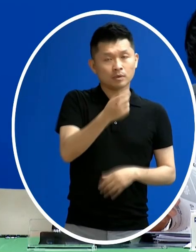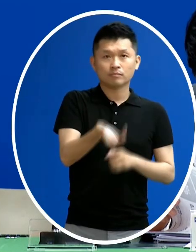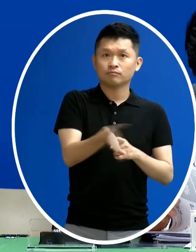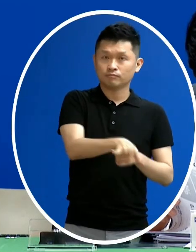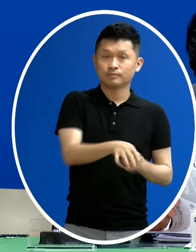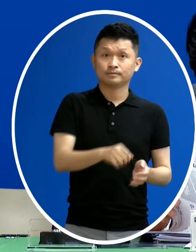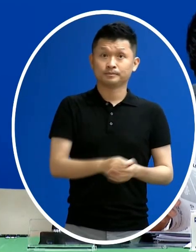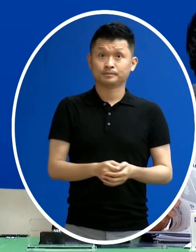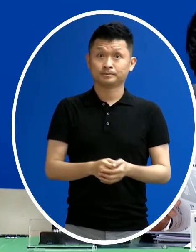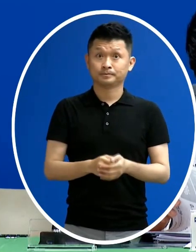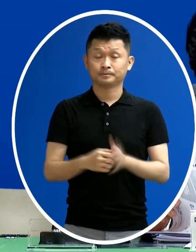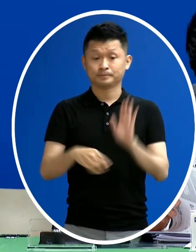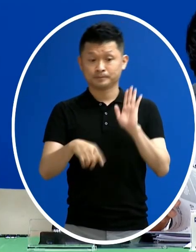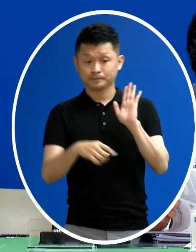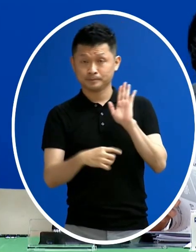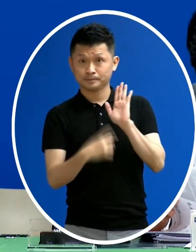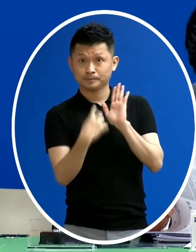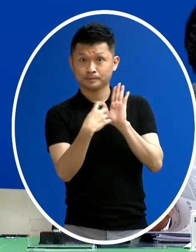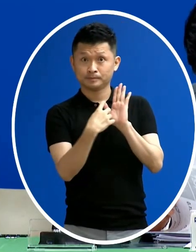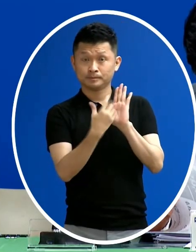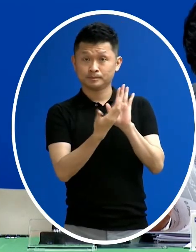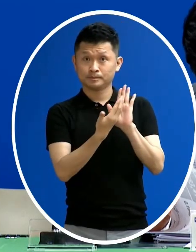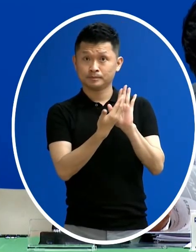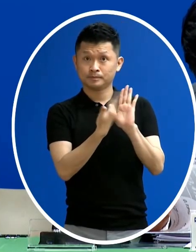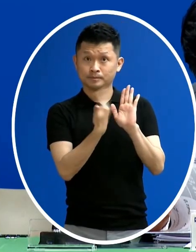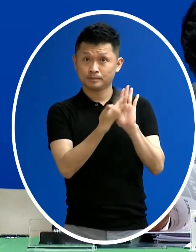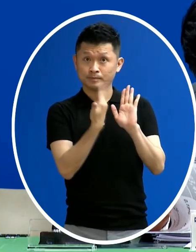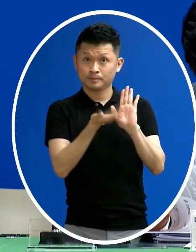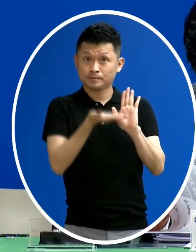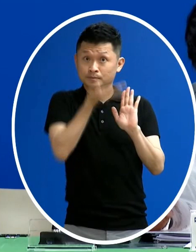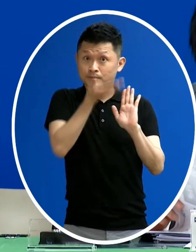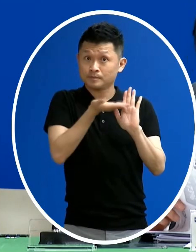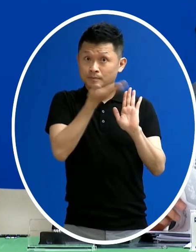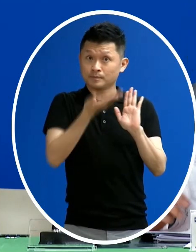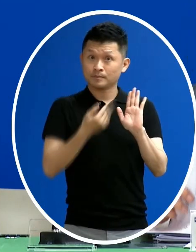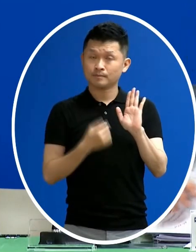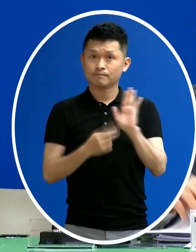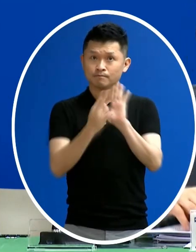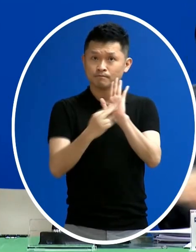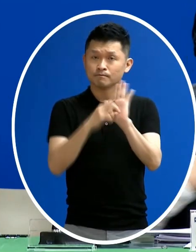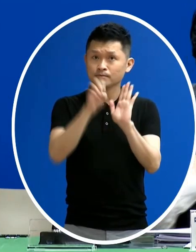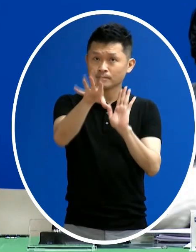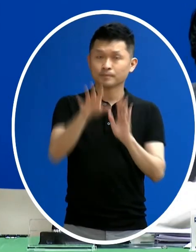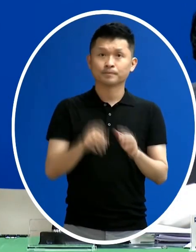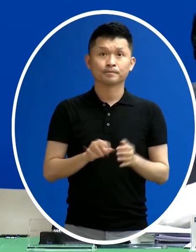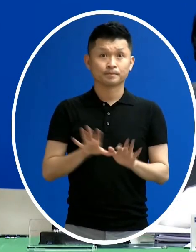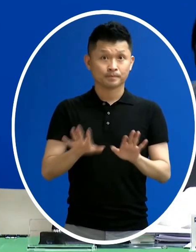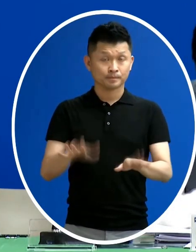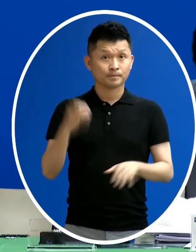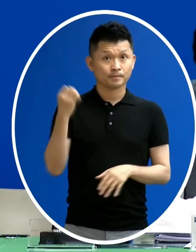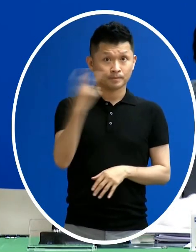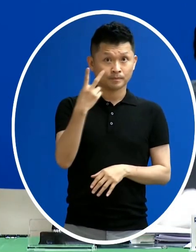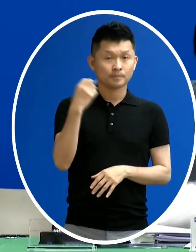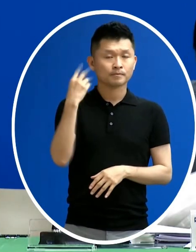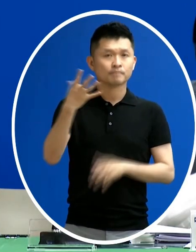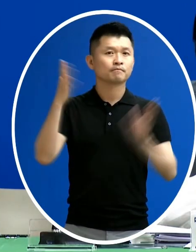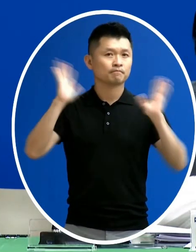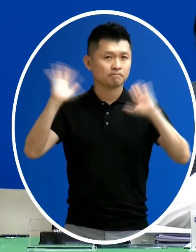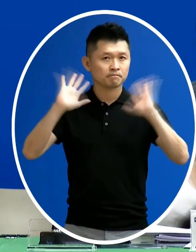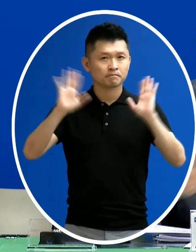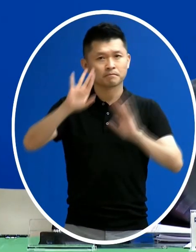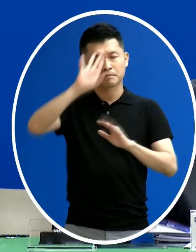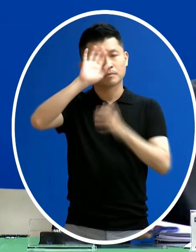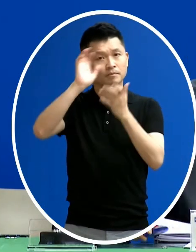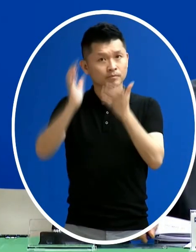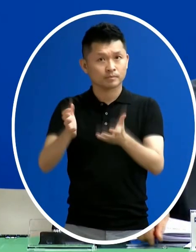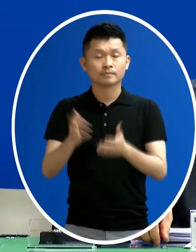中間的這個手板的右上角 跟大家說明有今天2位新增這個兒童的重症